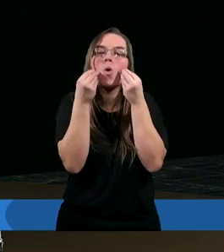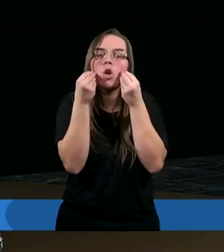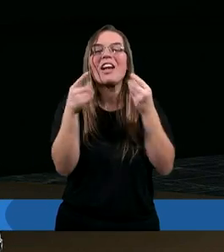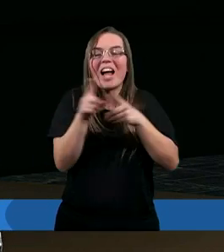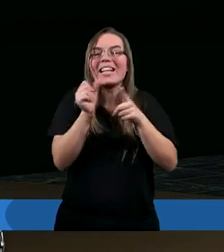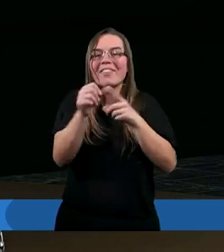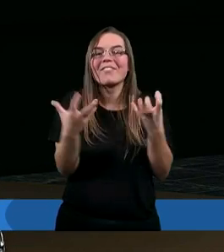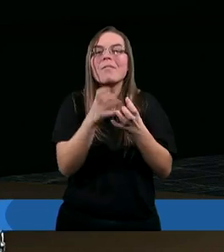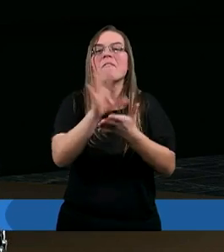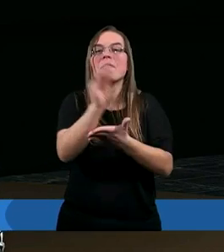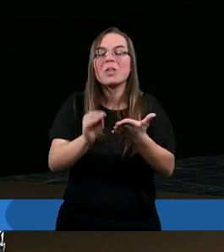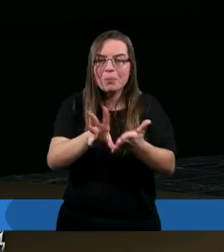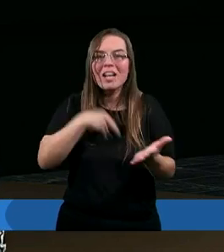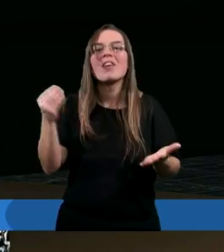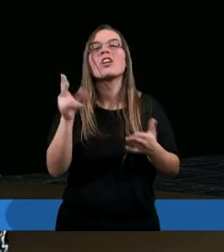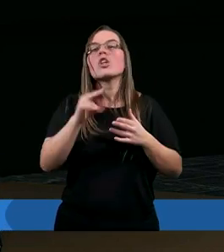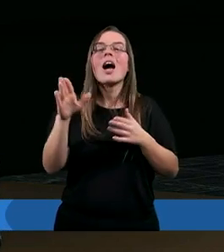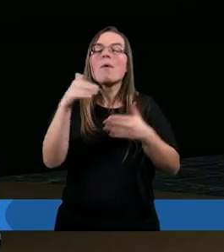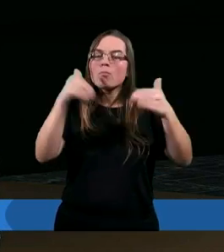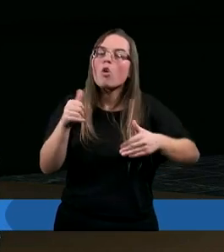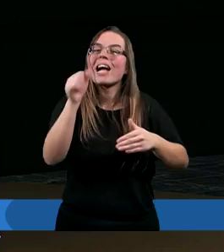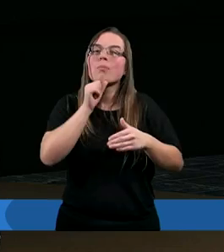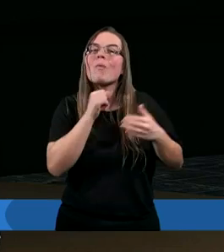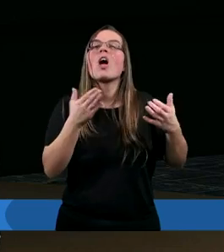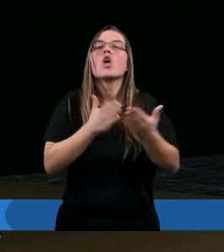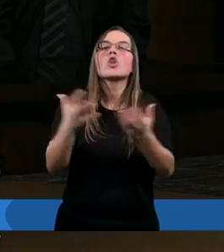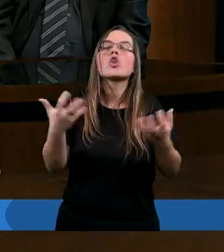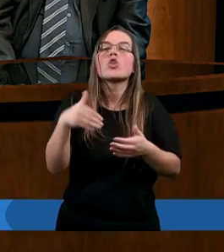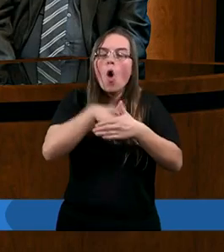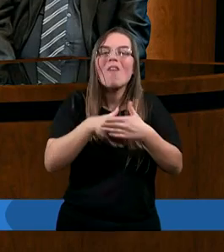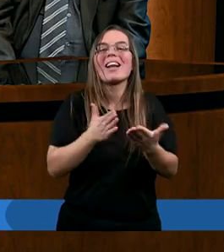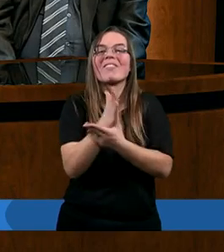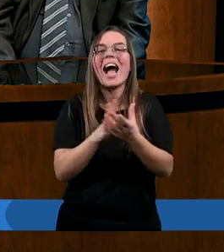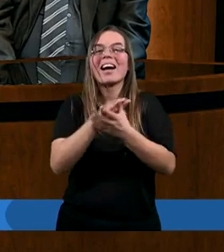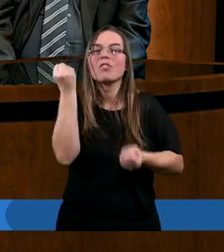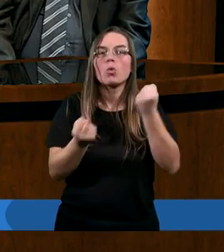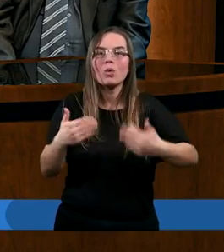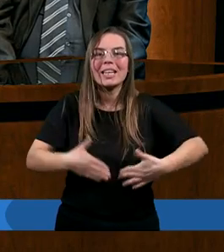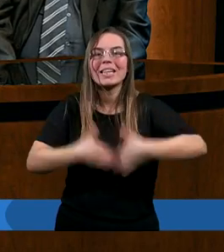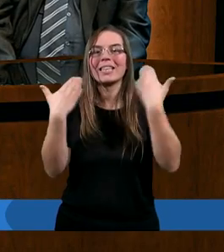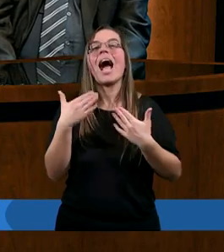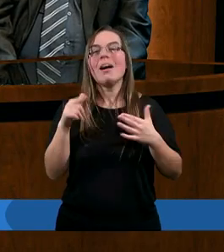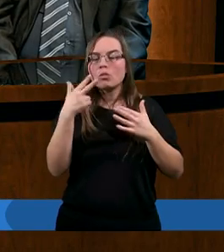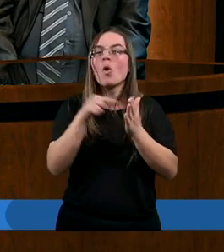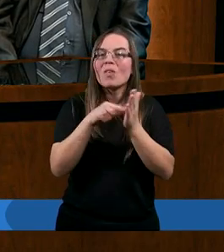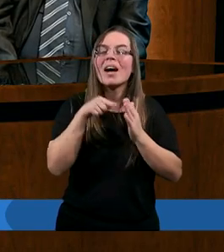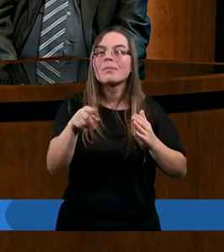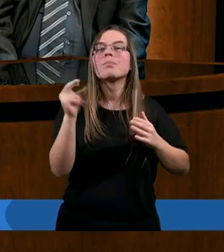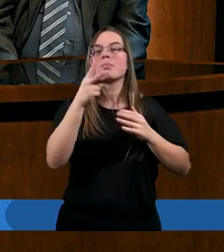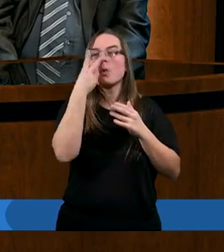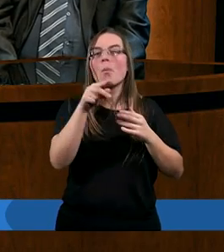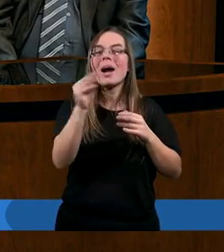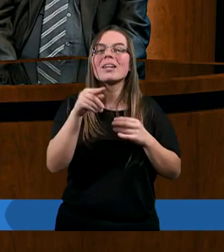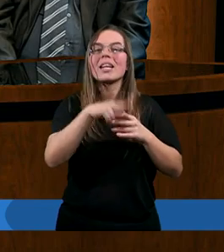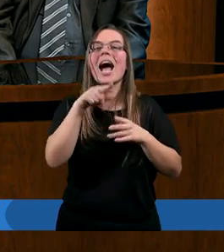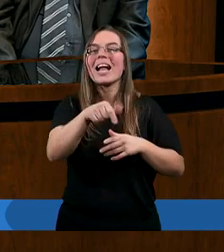i zachować wiarę w trudnych sytuacjach. No właśnie, dlatego będziemy zmierzać. No ale popatrzmy jeszcze